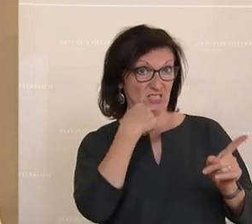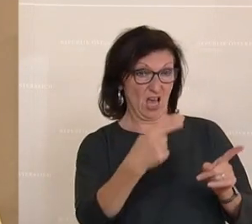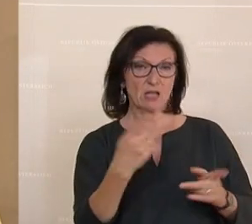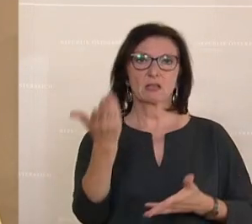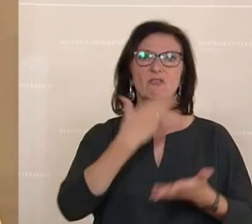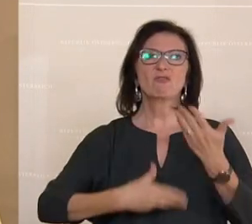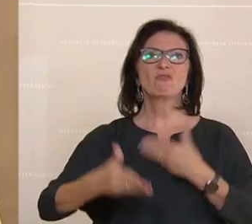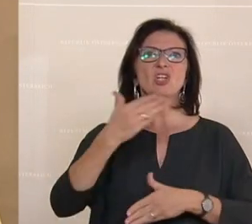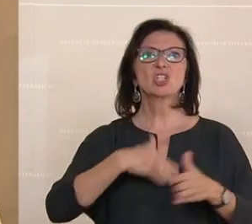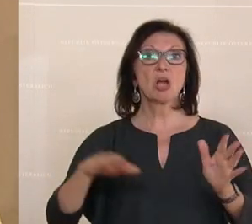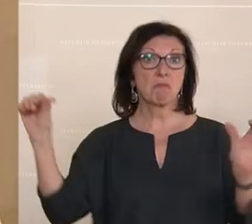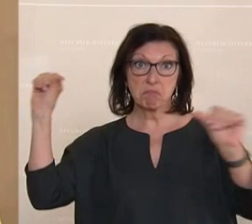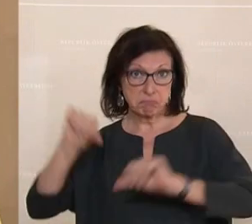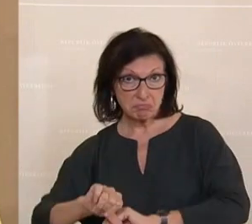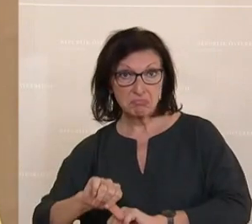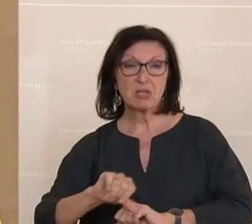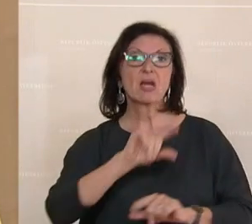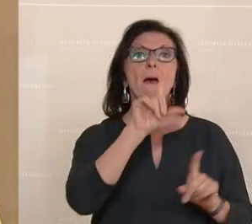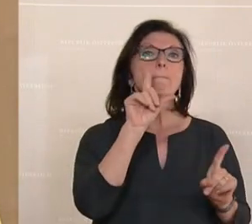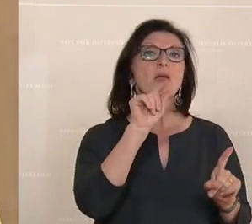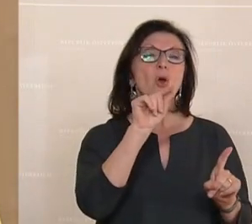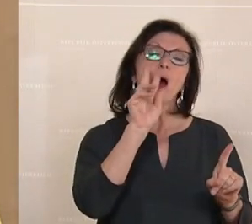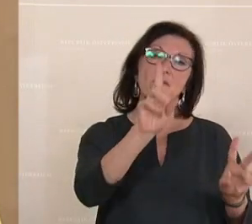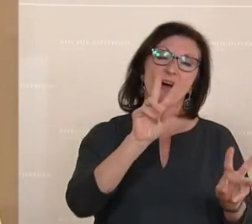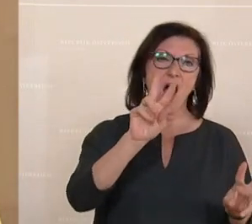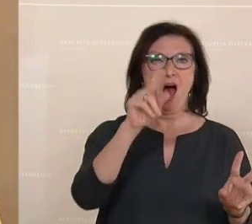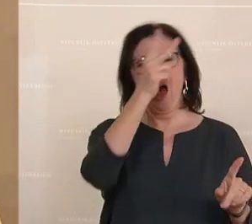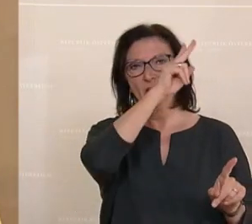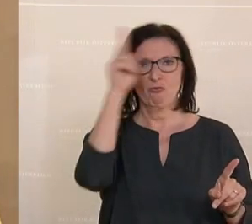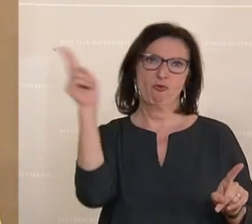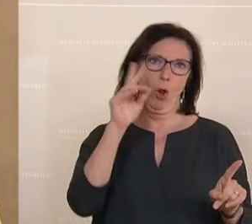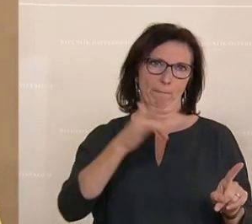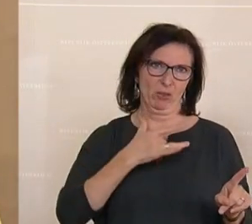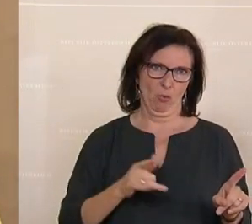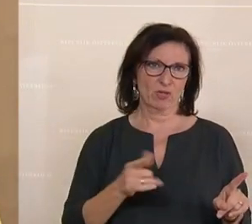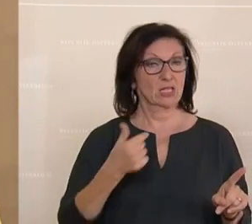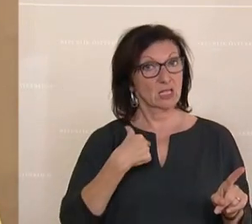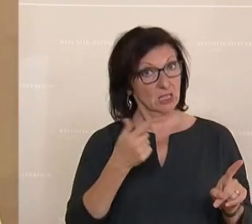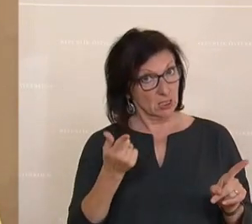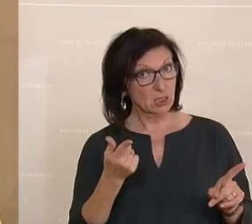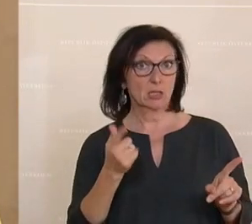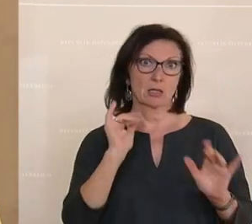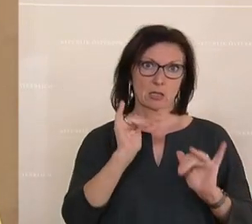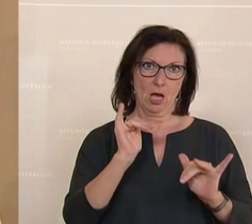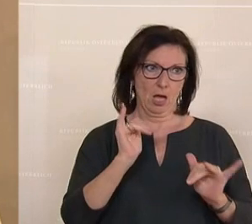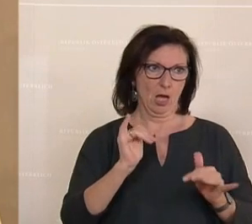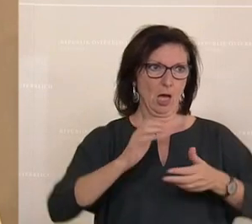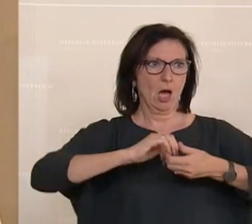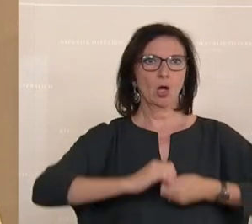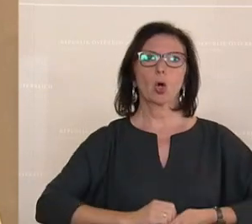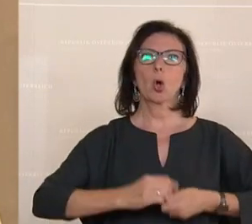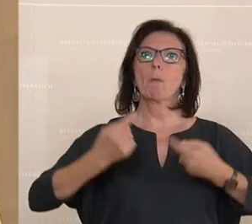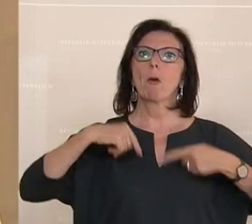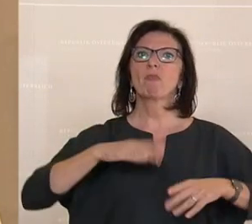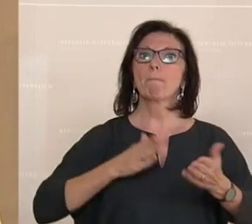Abgrund fährt, trifft das die Bevölkerung. Und ich stehe dazu, dass ich das, im Gegenteil zur Klubopfer Maurer,